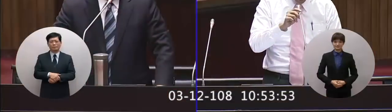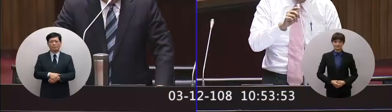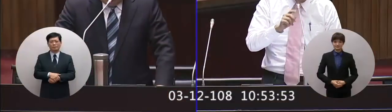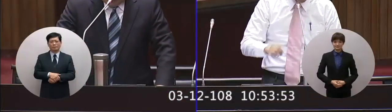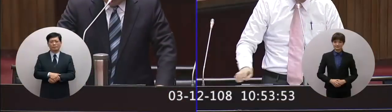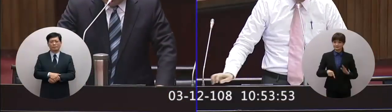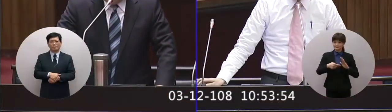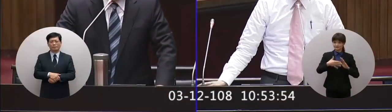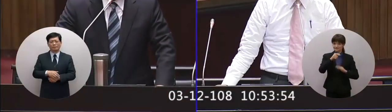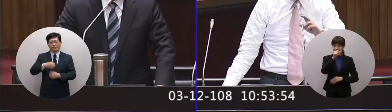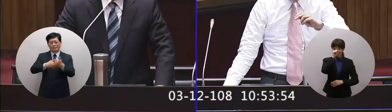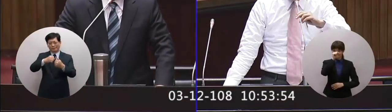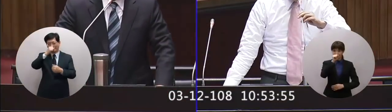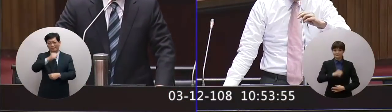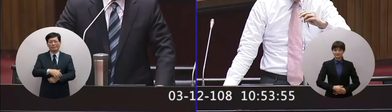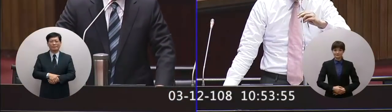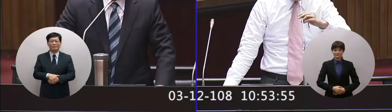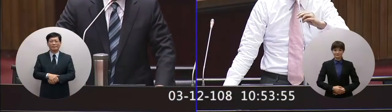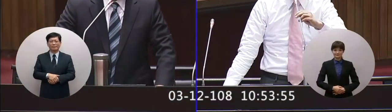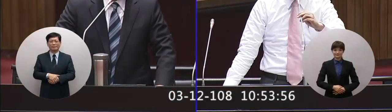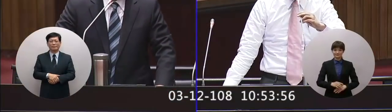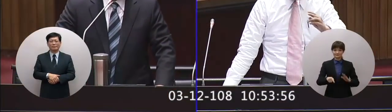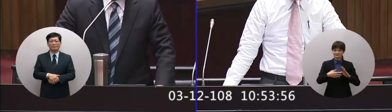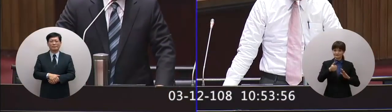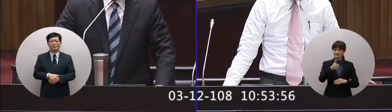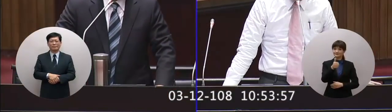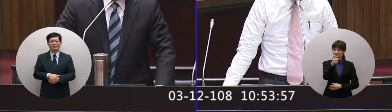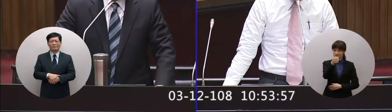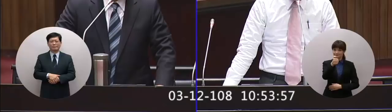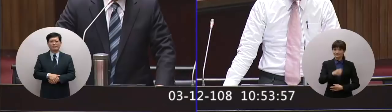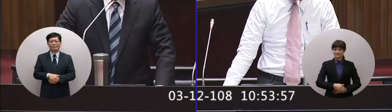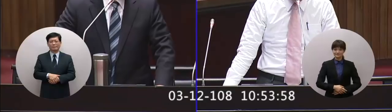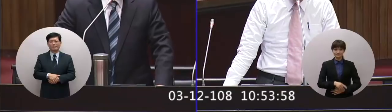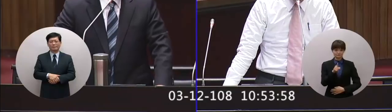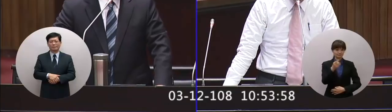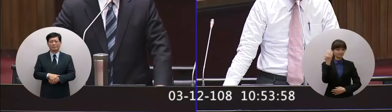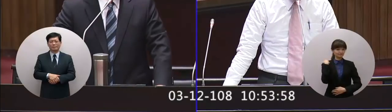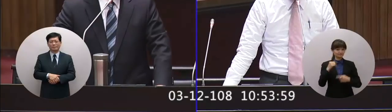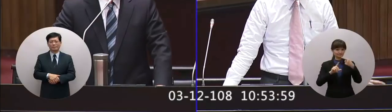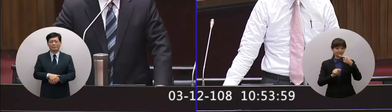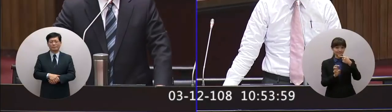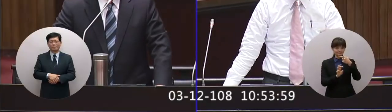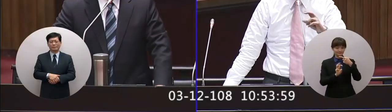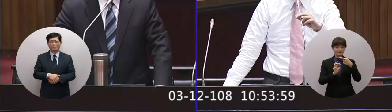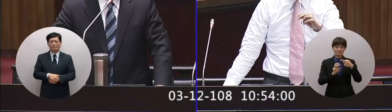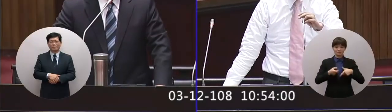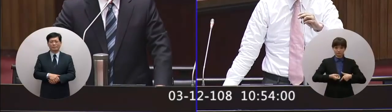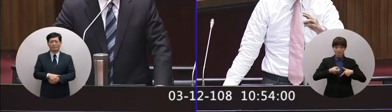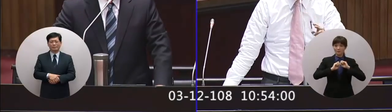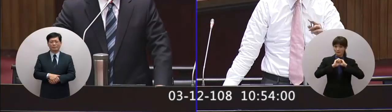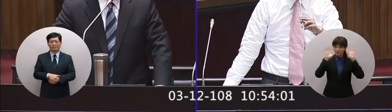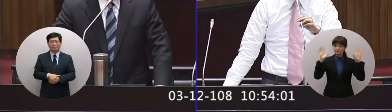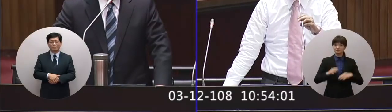院長你好委員長委員長很感謝院長您之前1月31號曾有宣布過